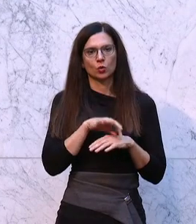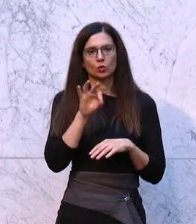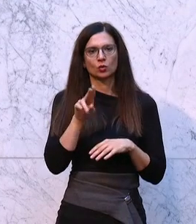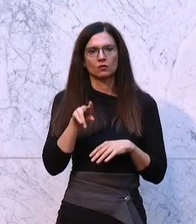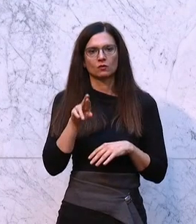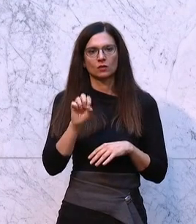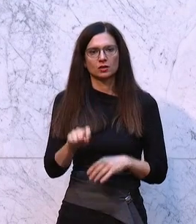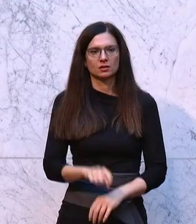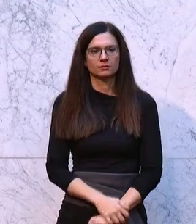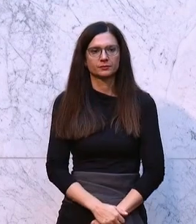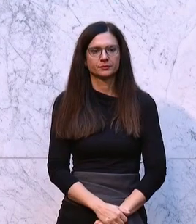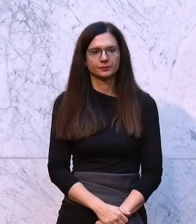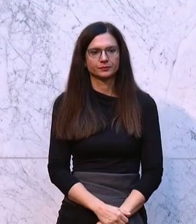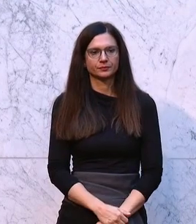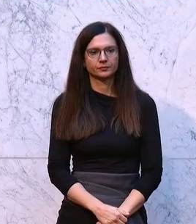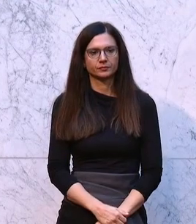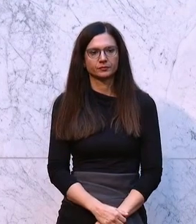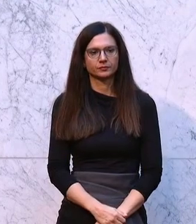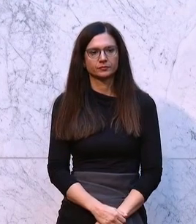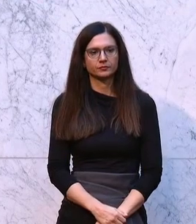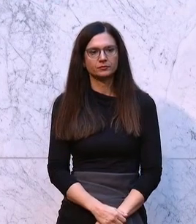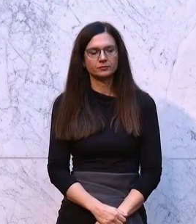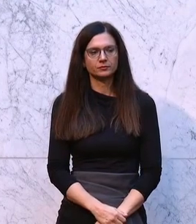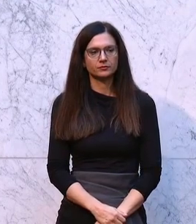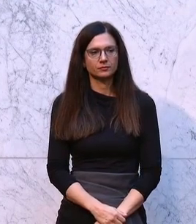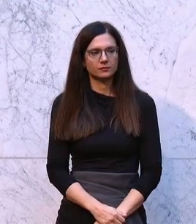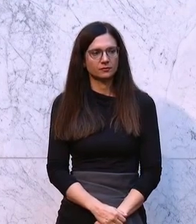Als Erste am Wort ist Susanne Fürst von der FPÖ.